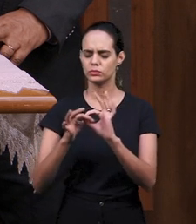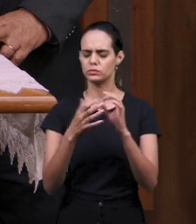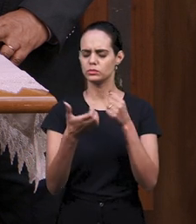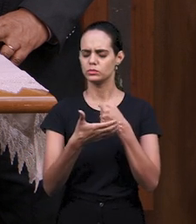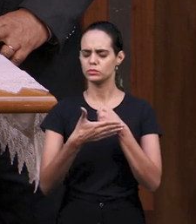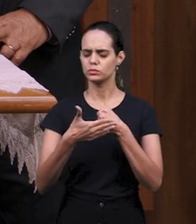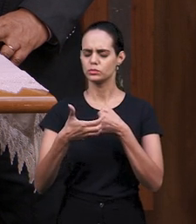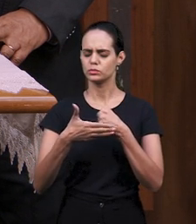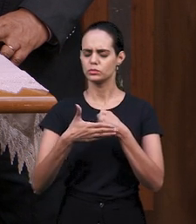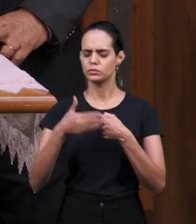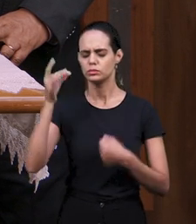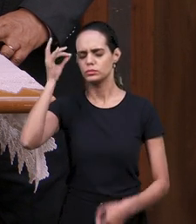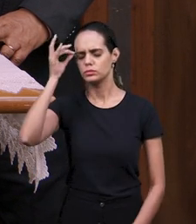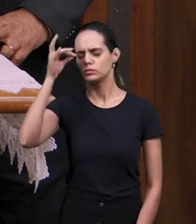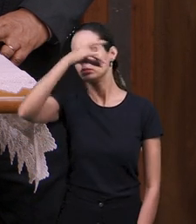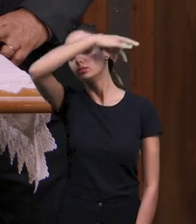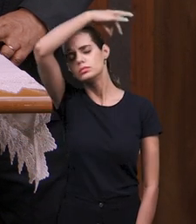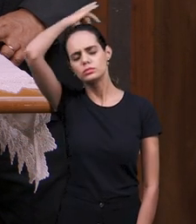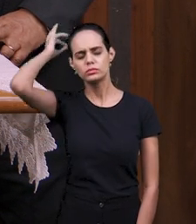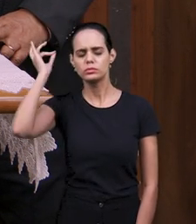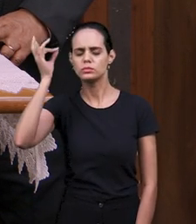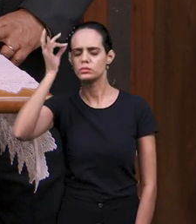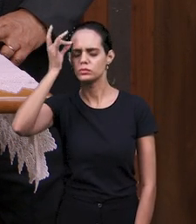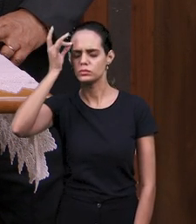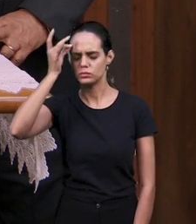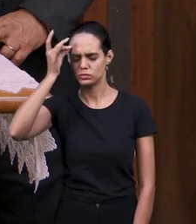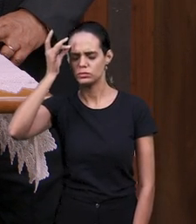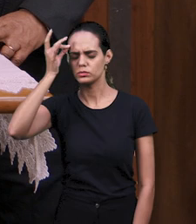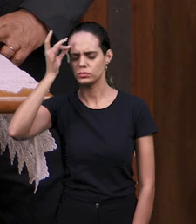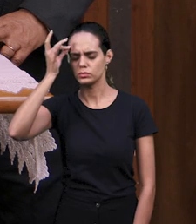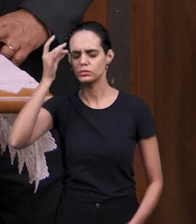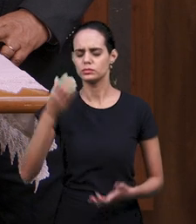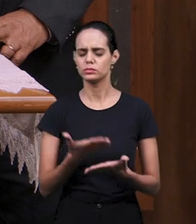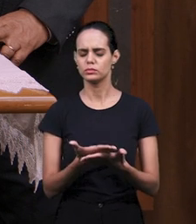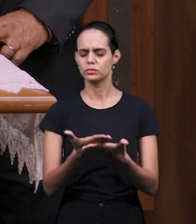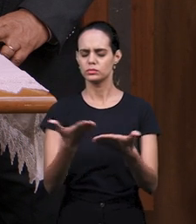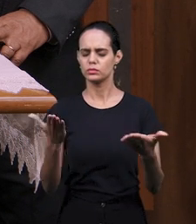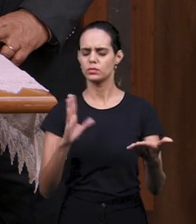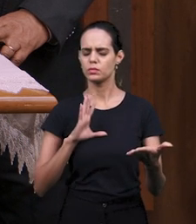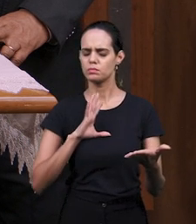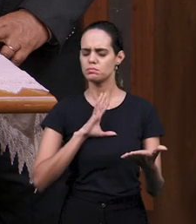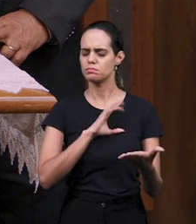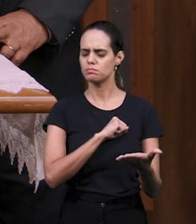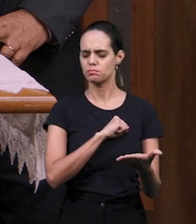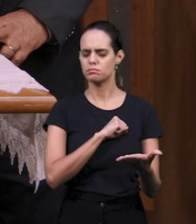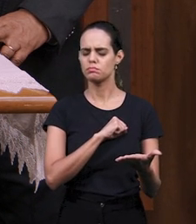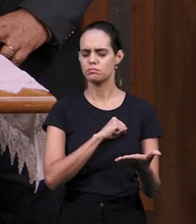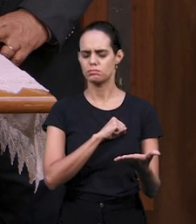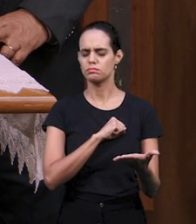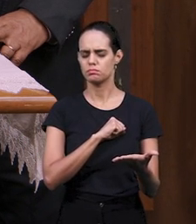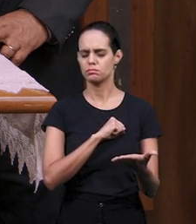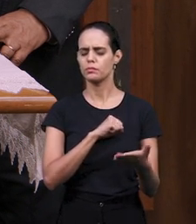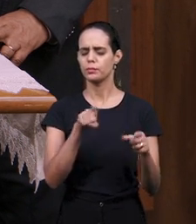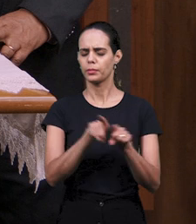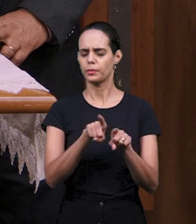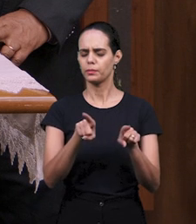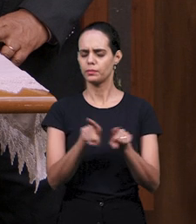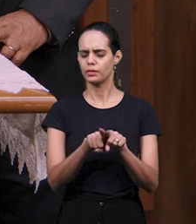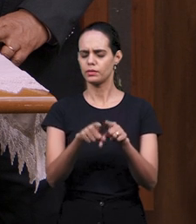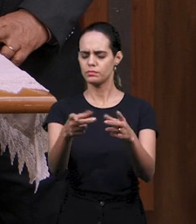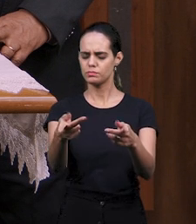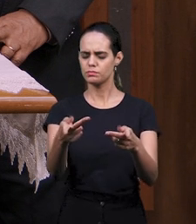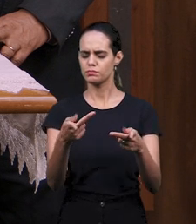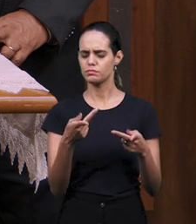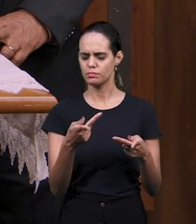Божьего. Да будет с вами возлюбленные братья и сестры, а также наши друзья, приглашенные